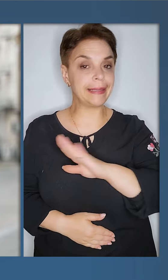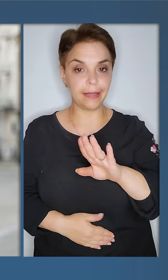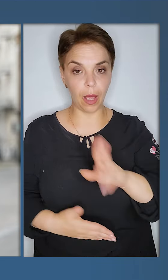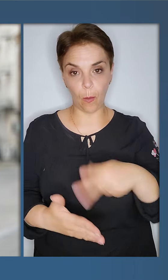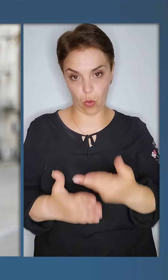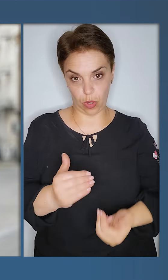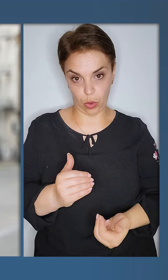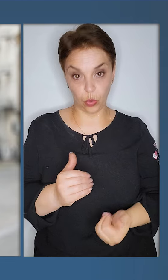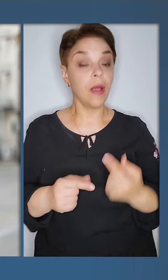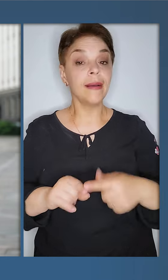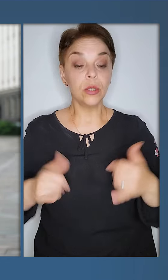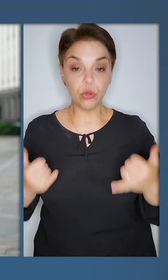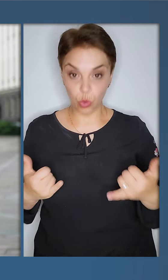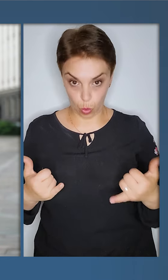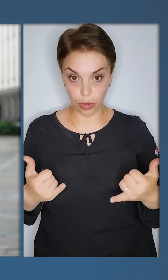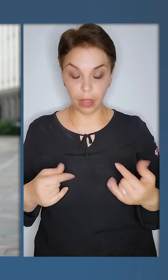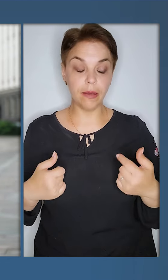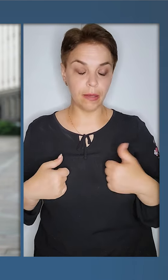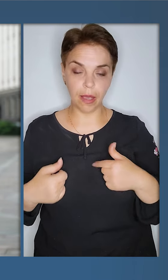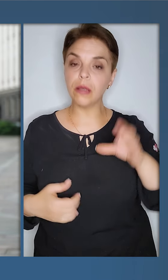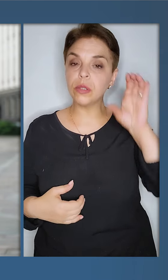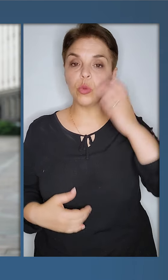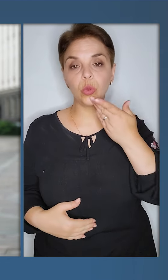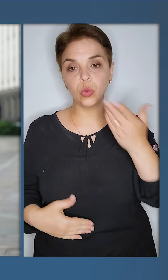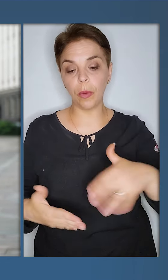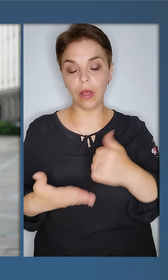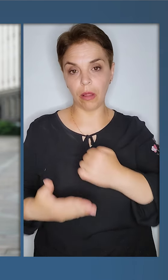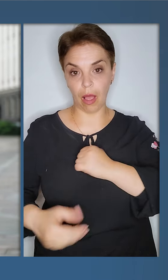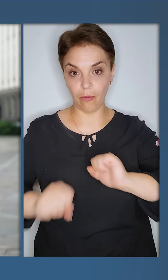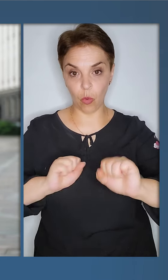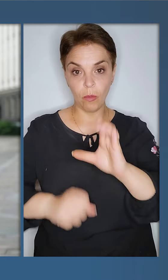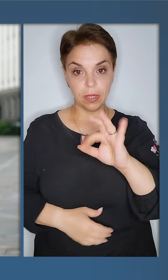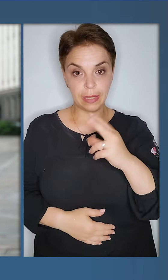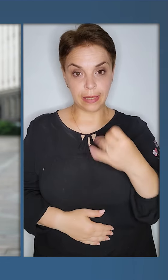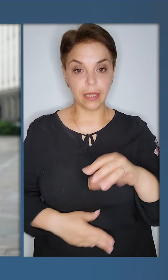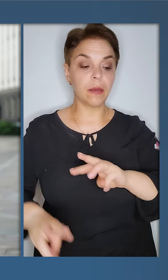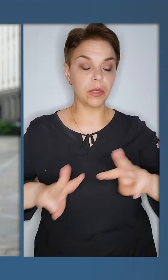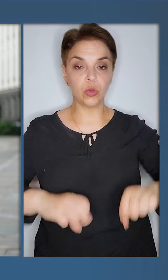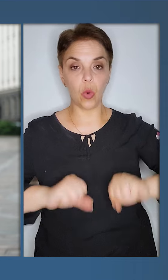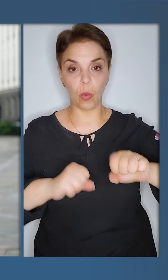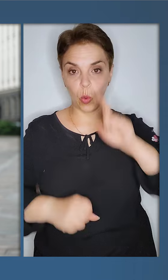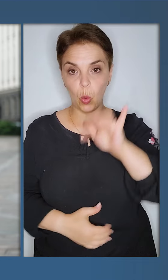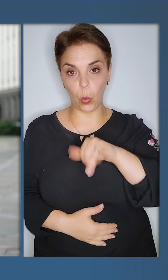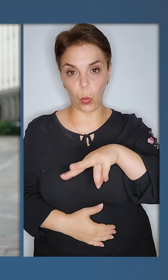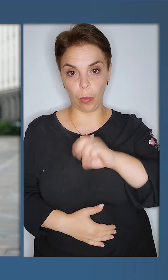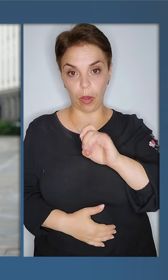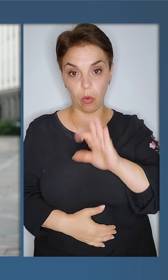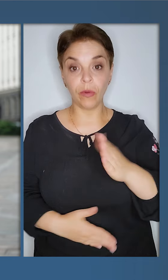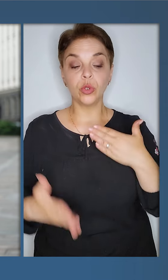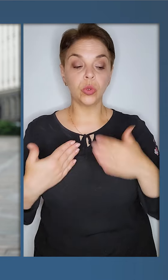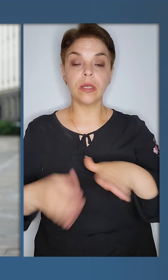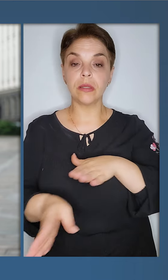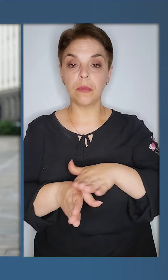не програють. І сьогодні я заслухав доповідь головкому Сирського та міністра оборони України